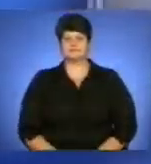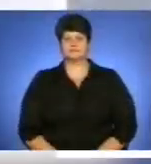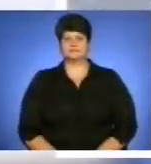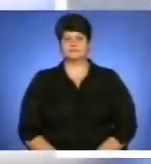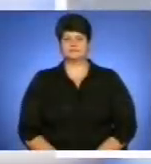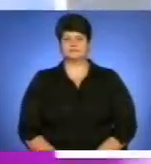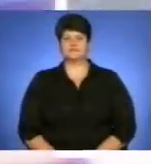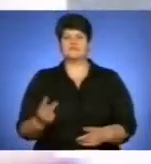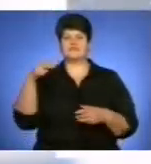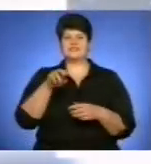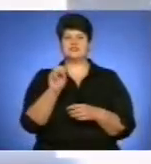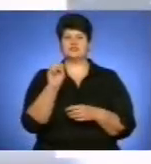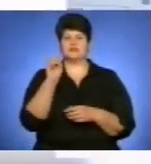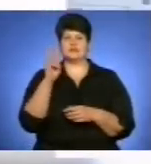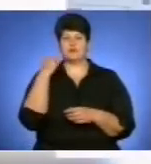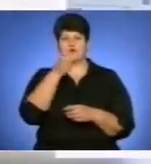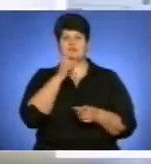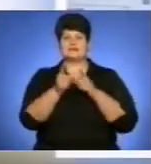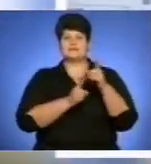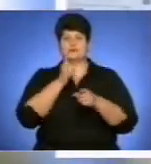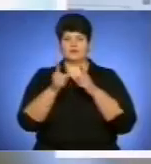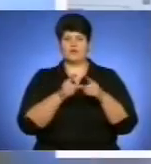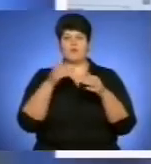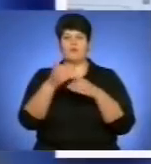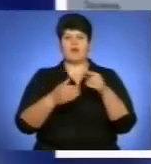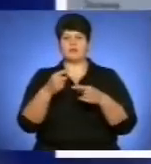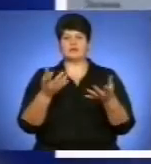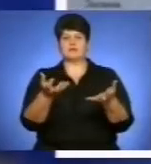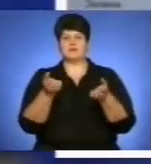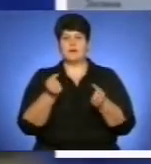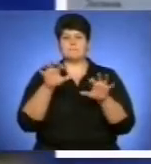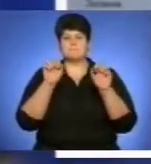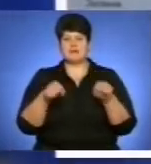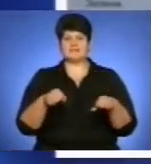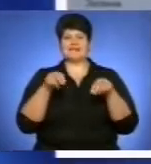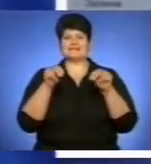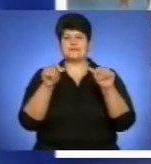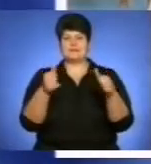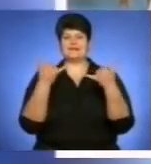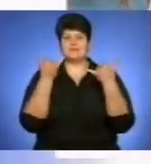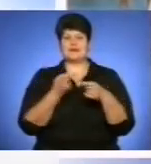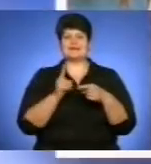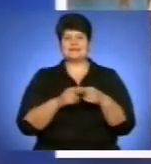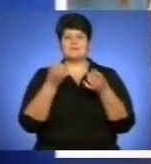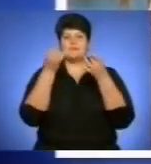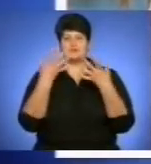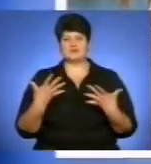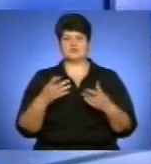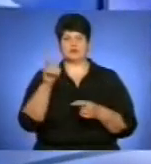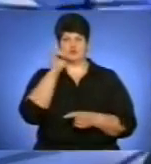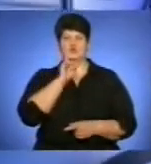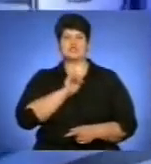З 2013 року змінено порядок набуття прав на земельну ділянку. Фахівці запевняють, тепер ця процедура простіша та зручніша.